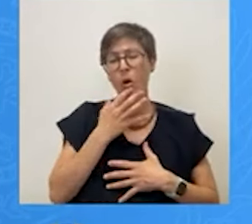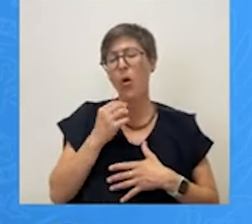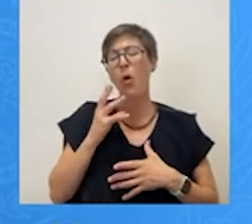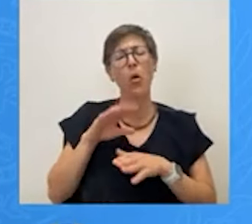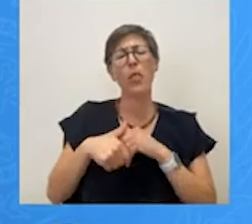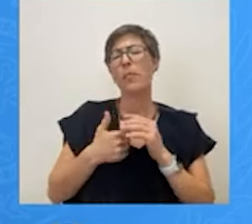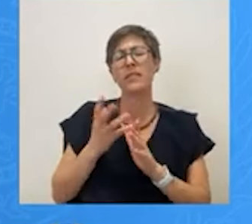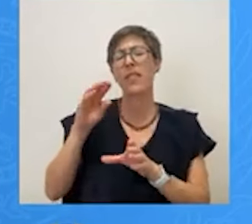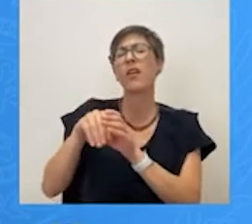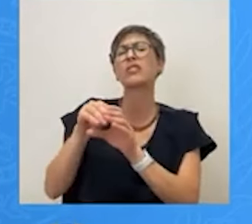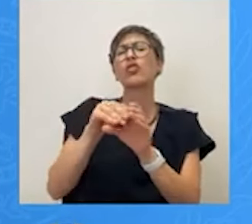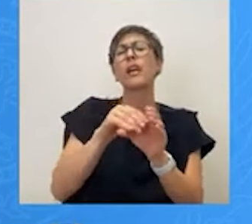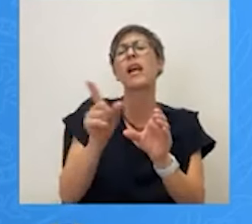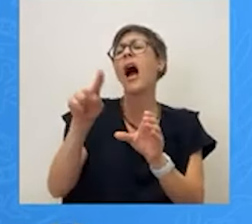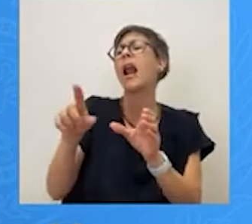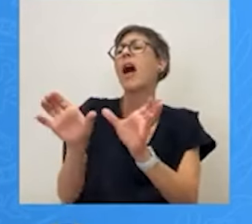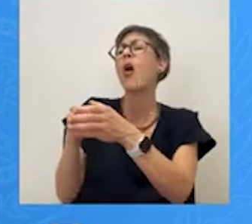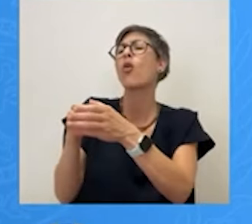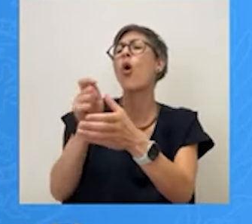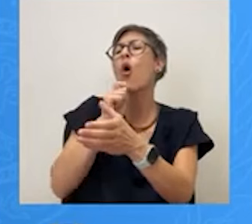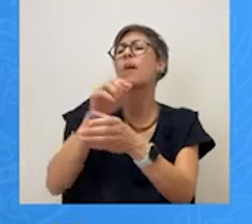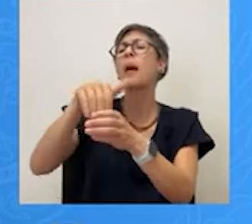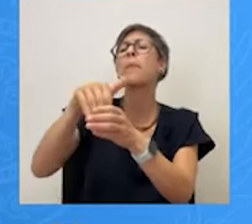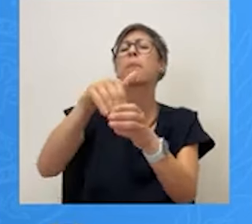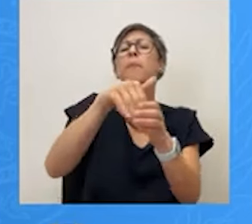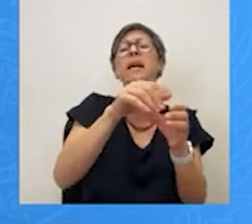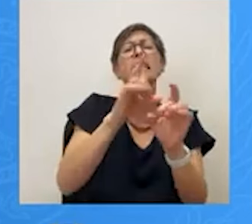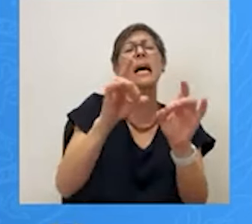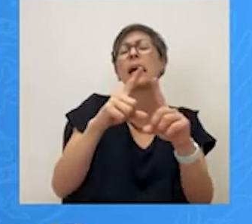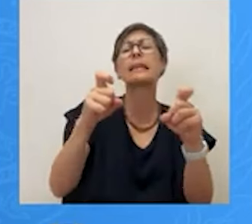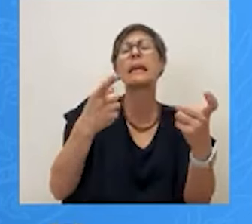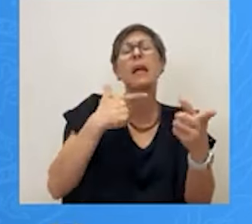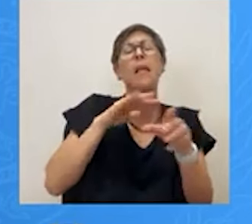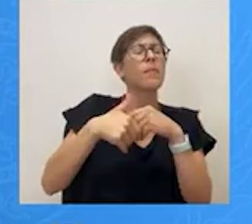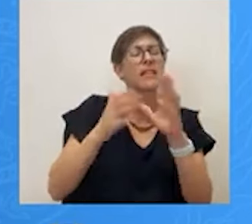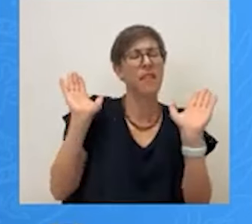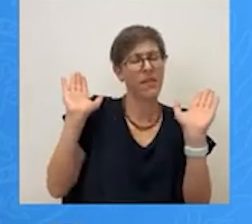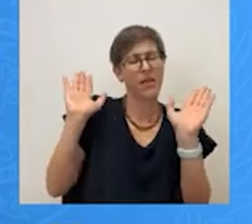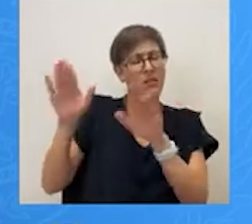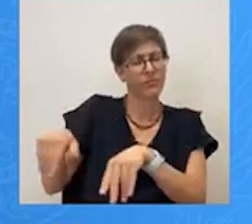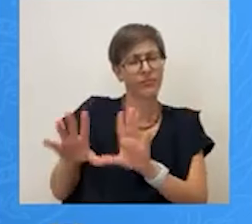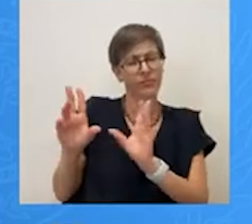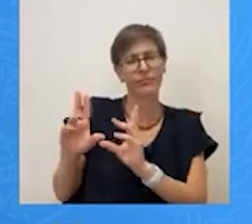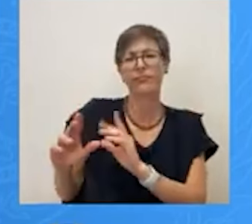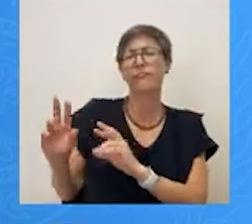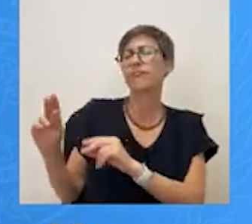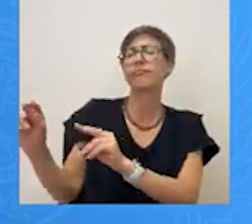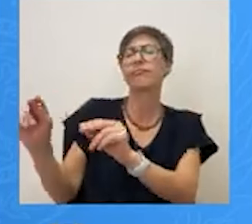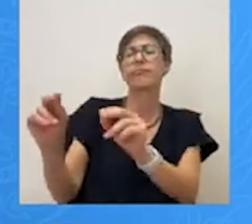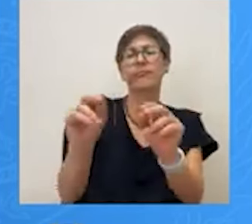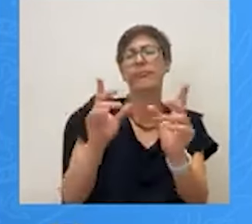άλλων κομμάτων, καθόλου, καθόλου, καθόλου, γι' αυτό